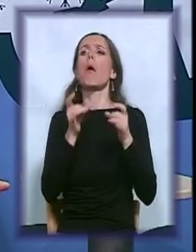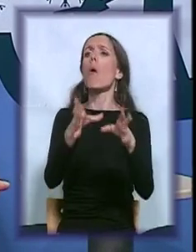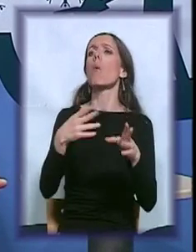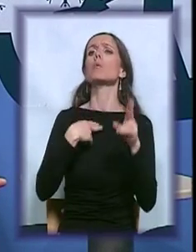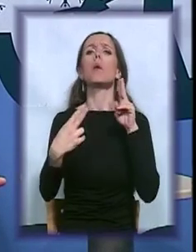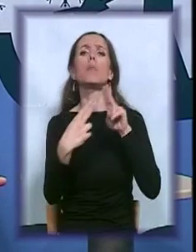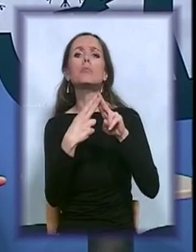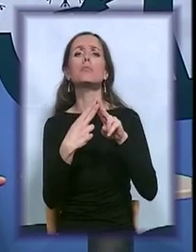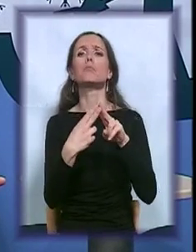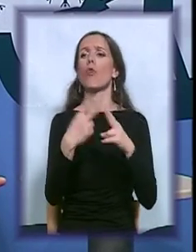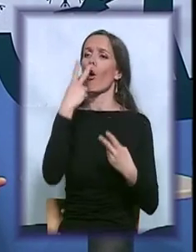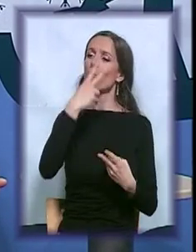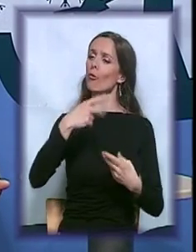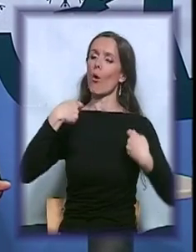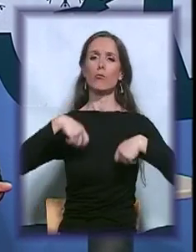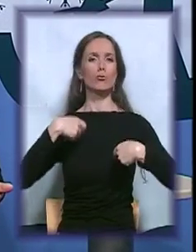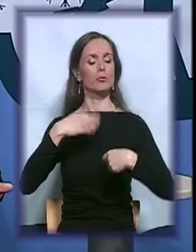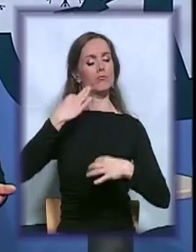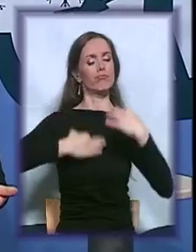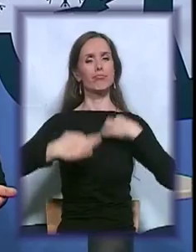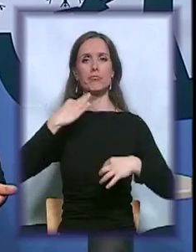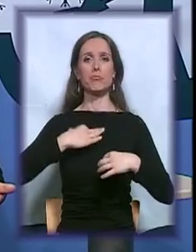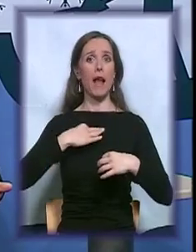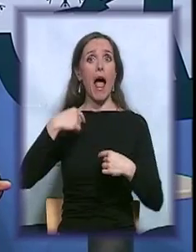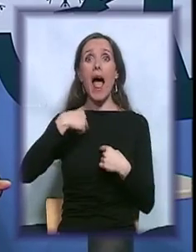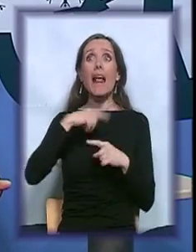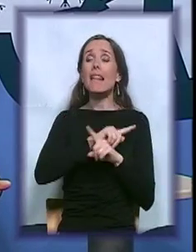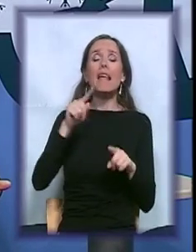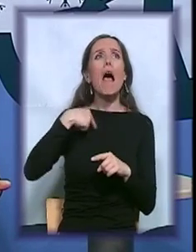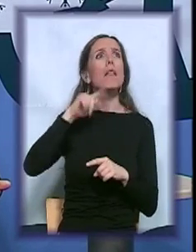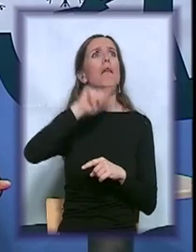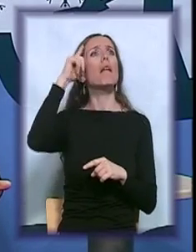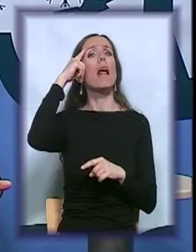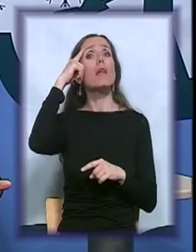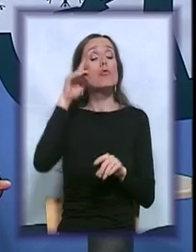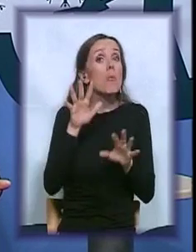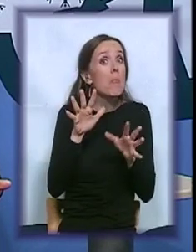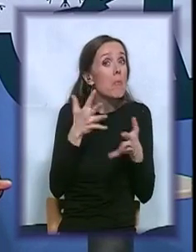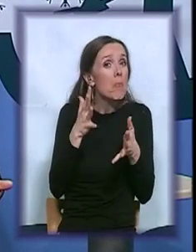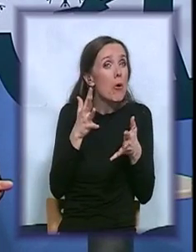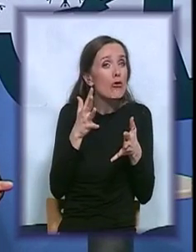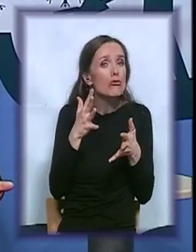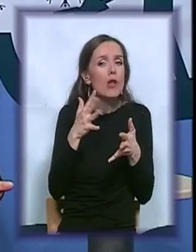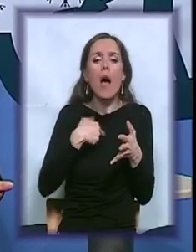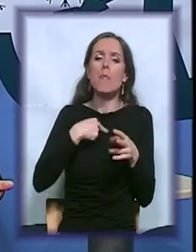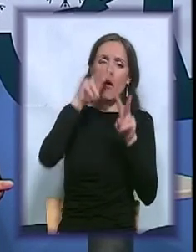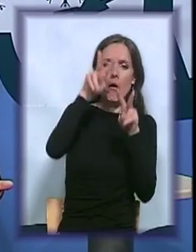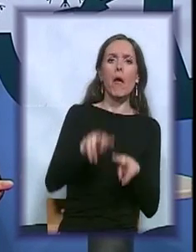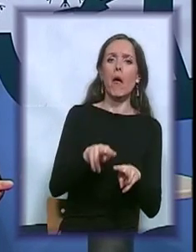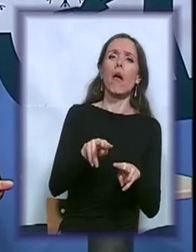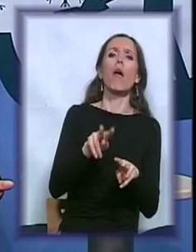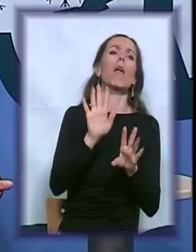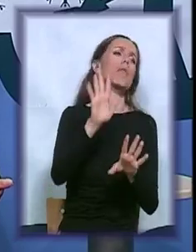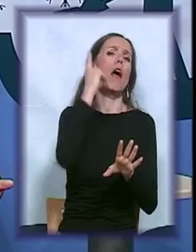ako je to jedna dama, dotjerano uređena i sve, ovo što ne razmišljamo, da li ćemo možda samo tako proceniti po tom izgledu, a ne